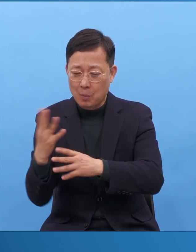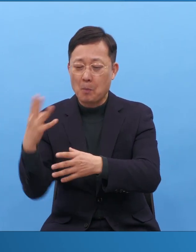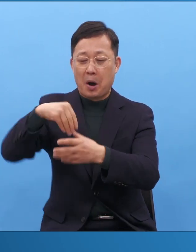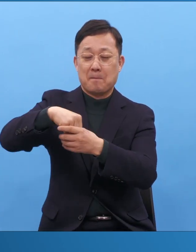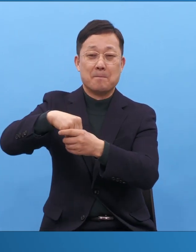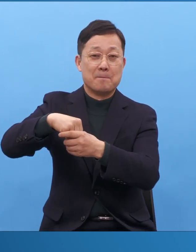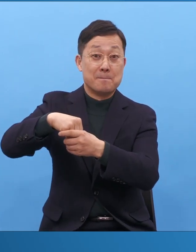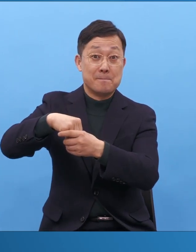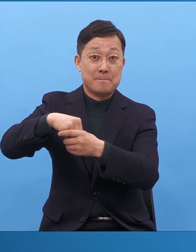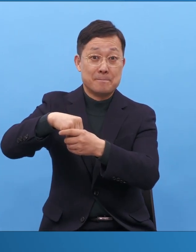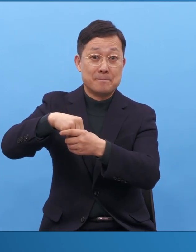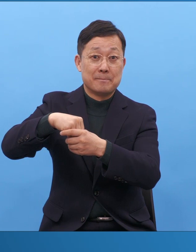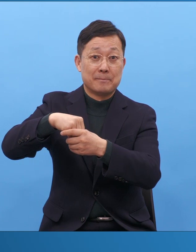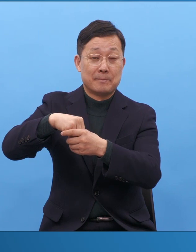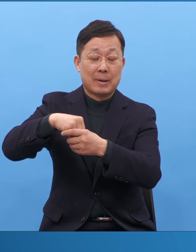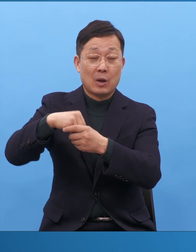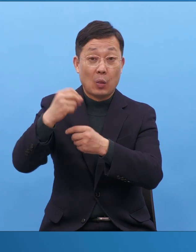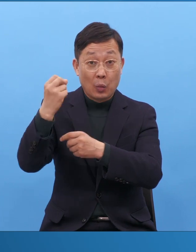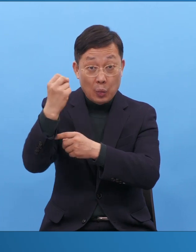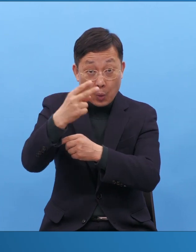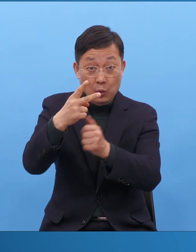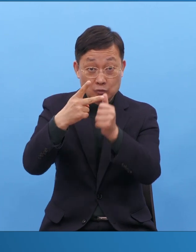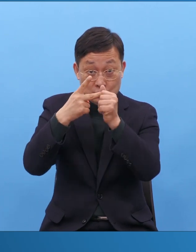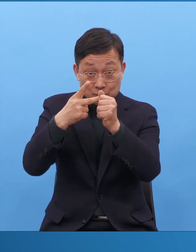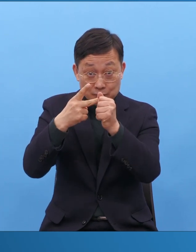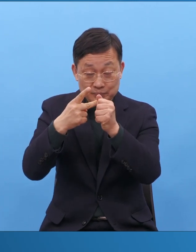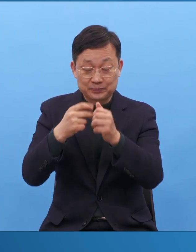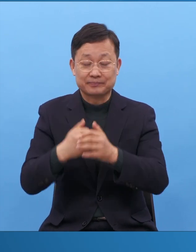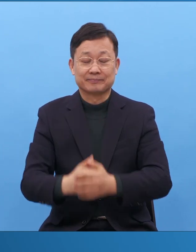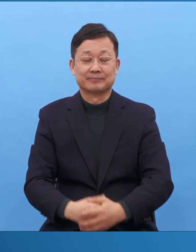또 그 사람들이 왔을 때는요.